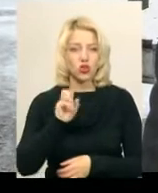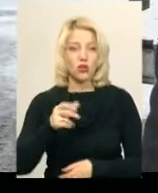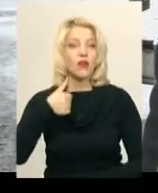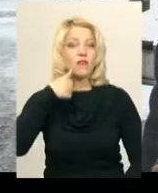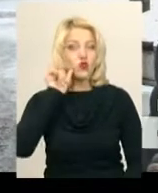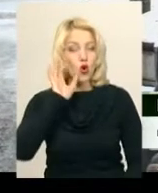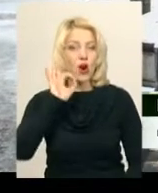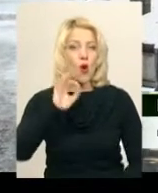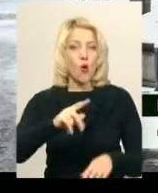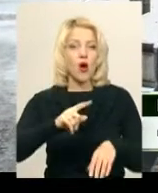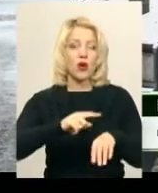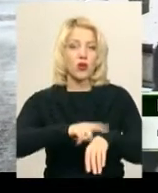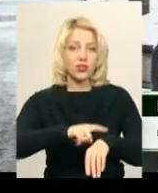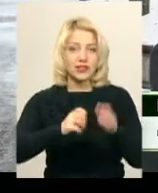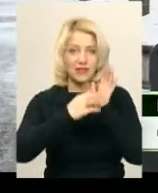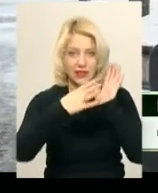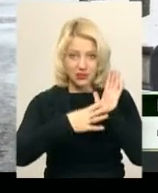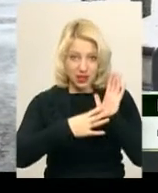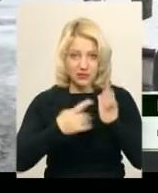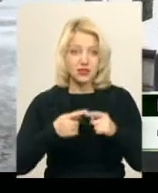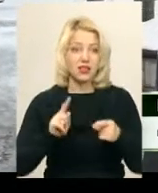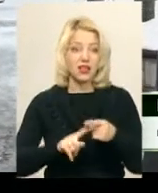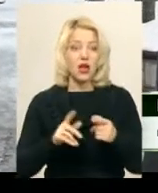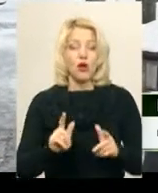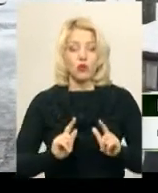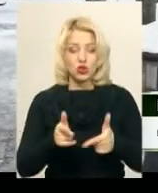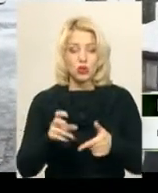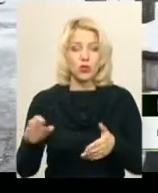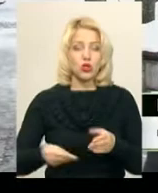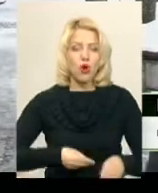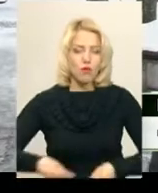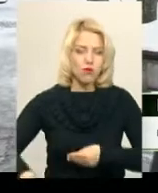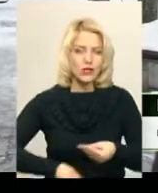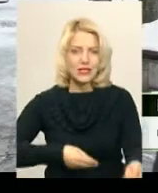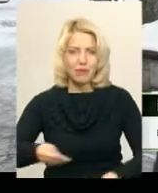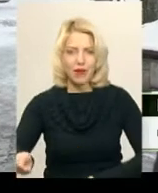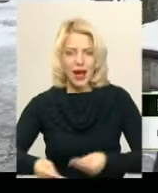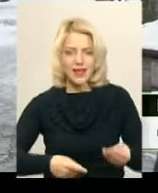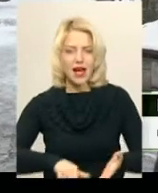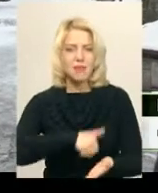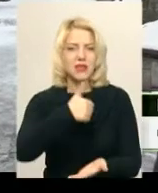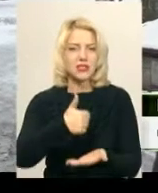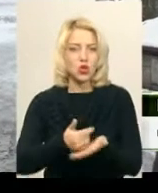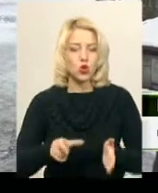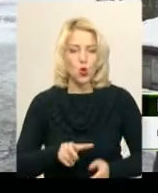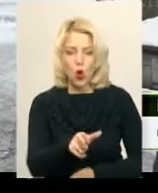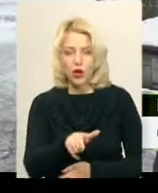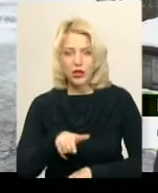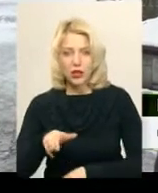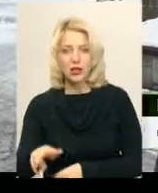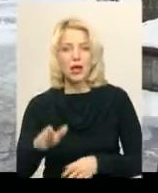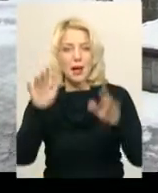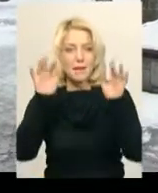-й годині ми приступили до посипання магістральних доріг. Падав сніг і для того, щоб